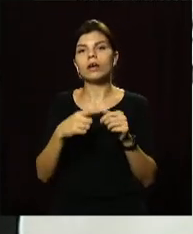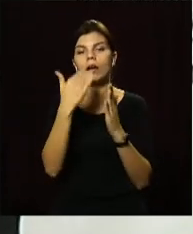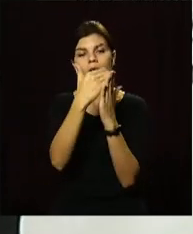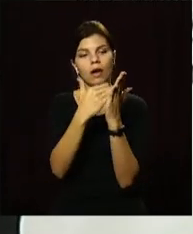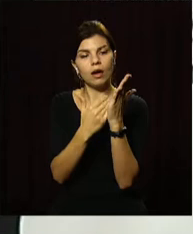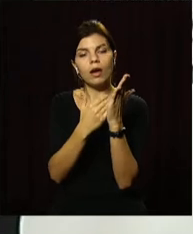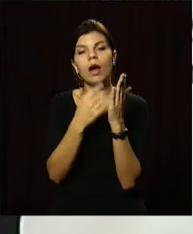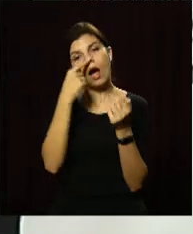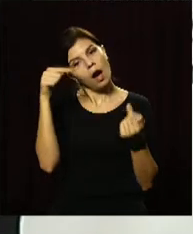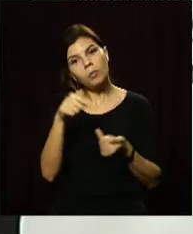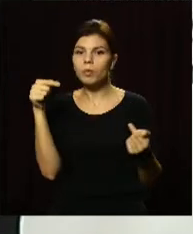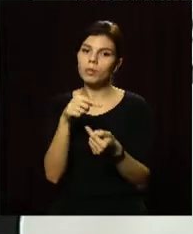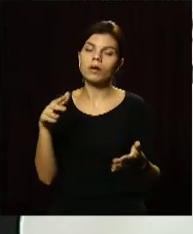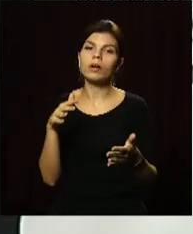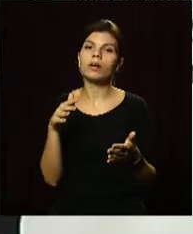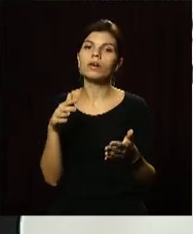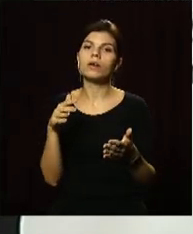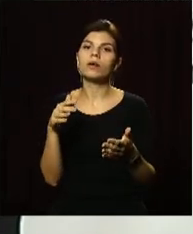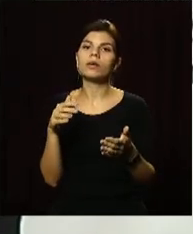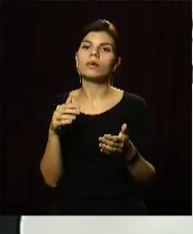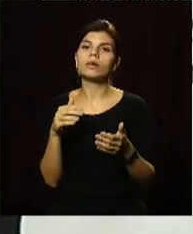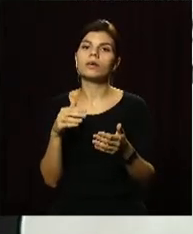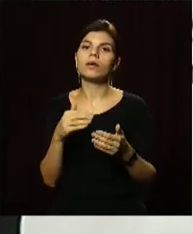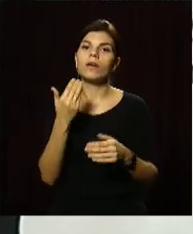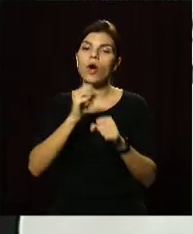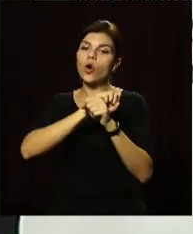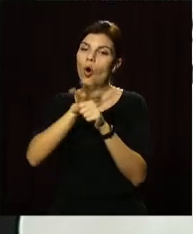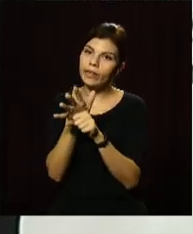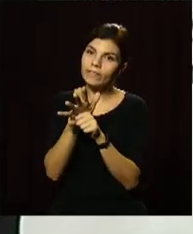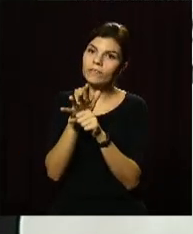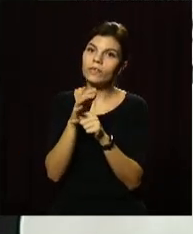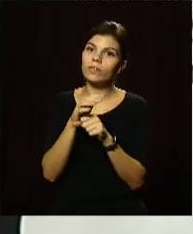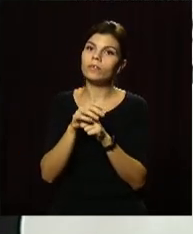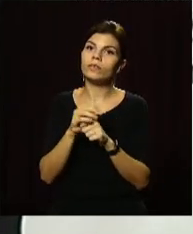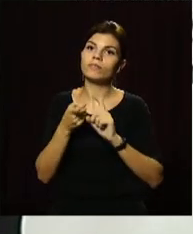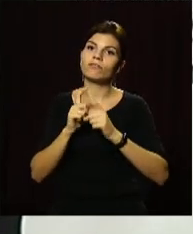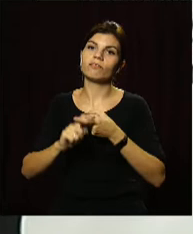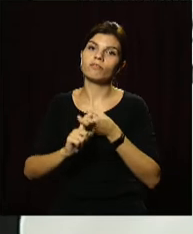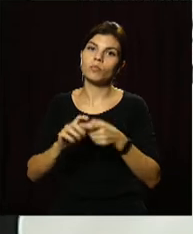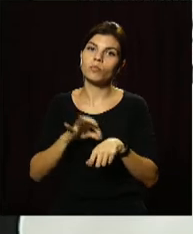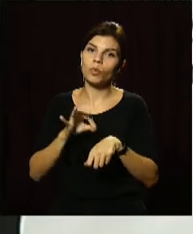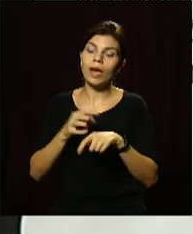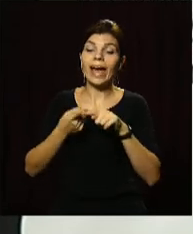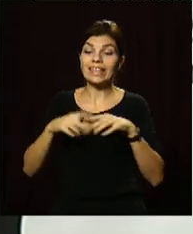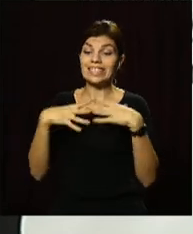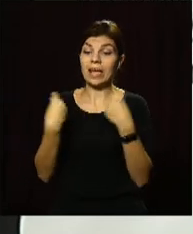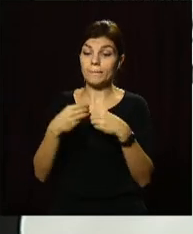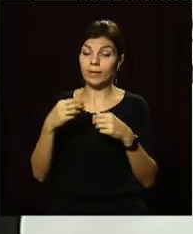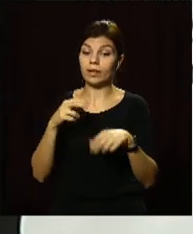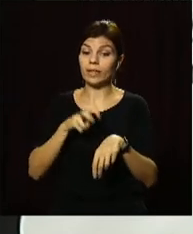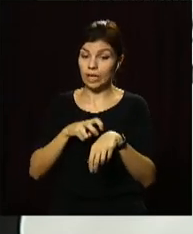клінічна картина під саме ковід, під коронавірусну хворобу. Потім цей сімейний лікар